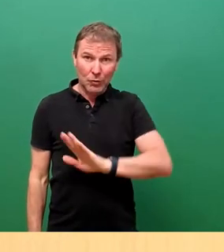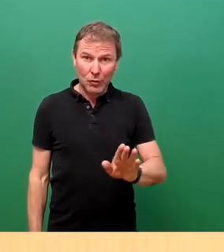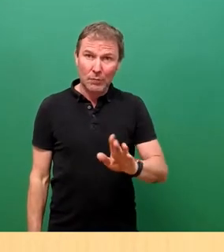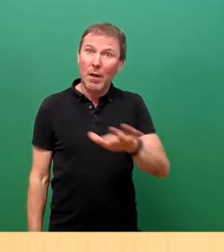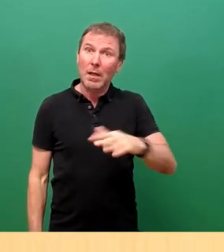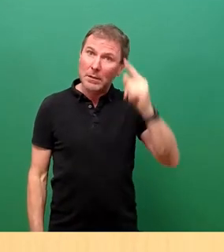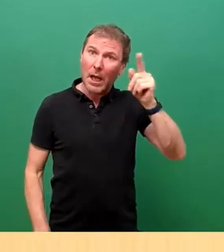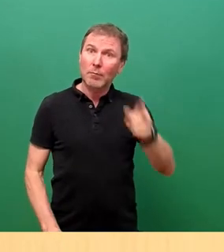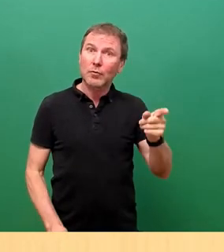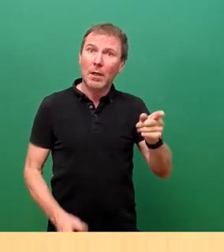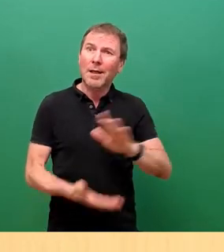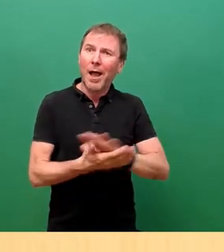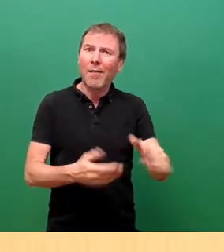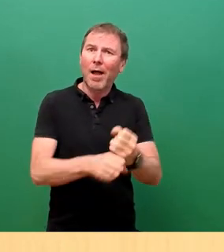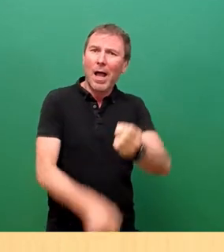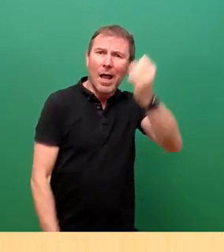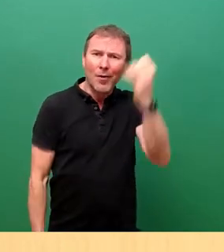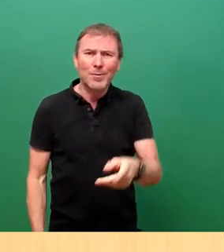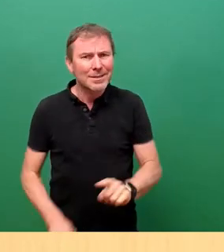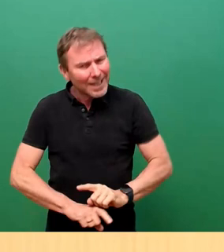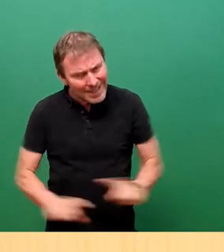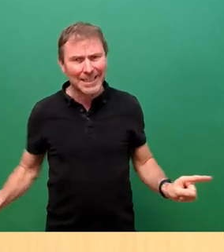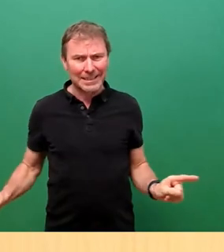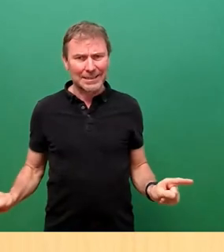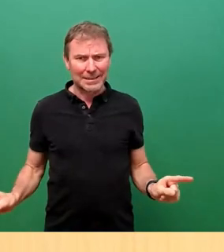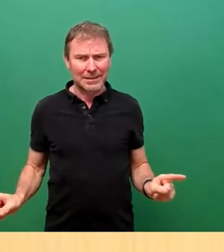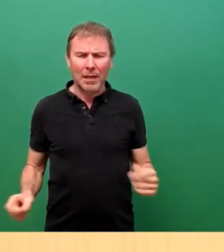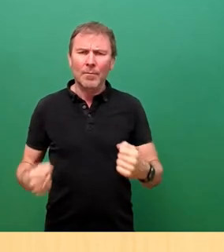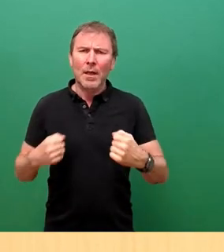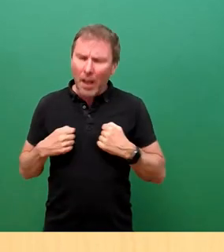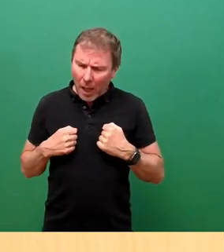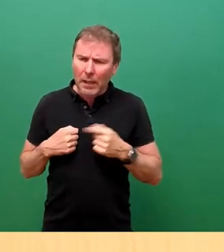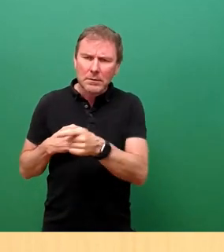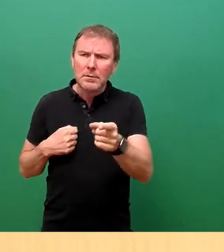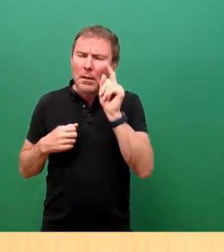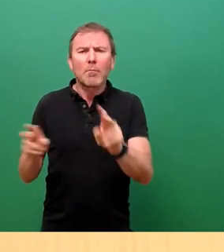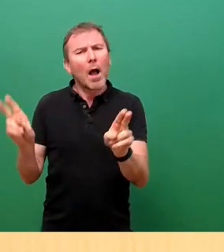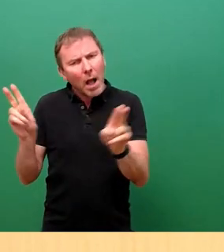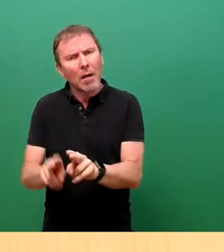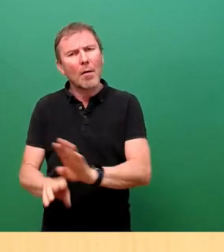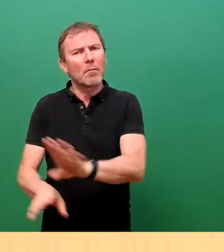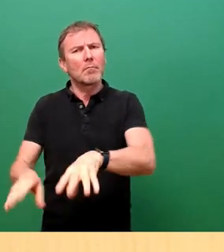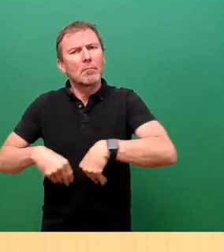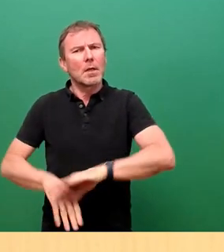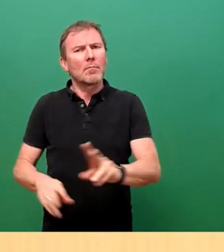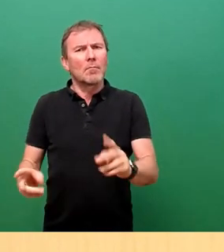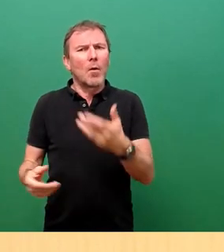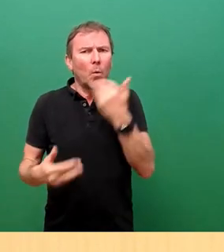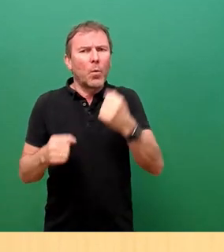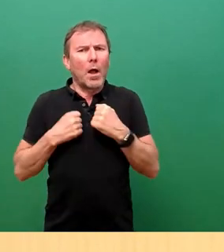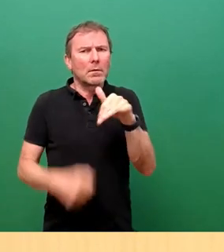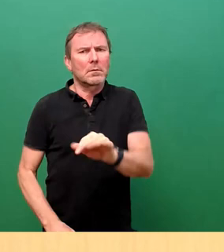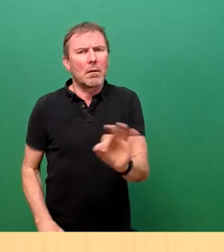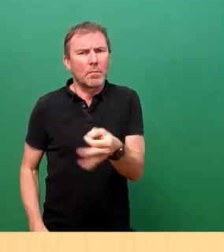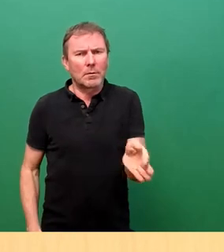selbst einfach gefeuert. Weil das ist es nämlich nicht. Diese Angst kann man den Menschen juristisch und sachlich einfach nehmen. Darum würde ich bitten,